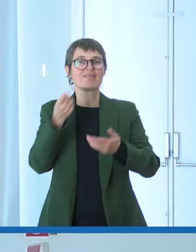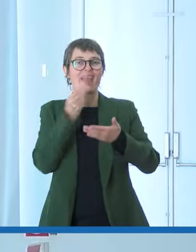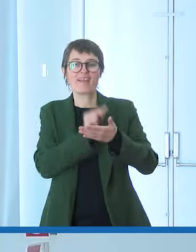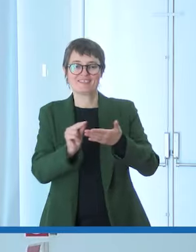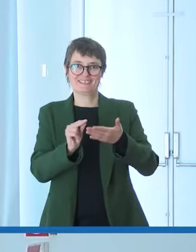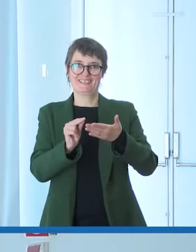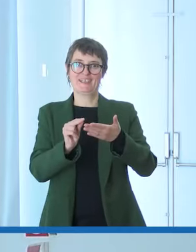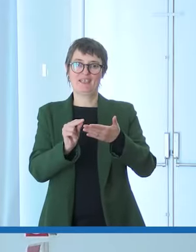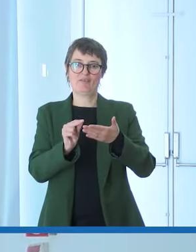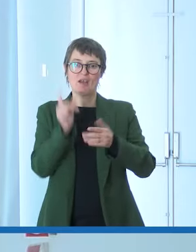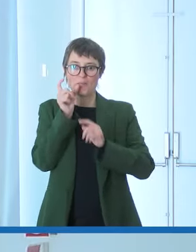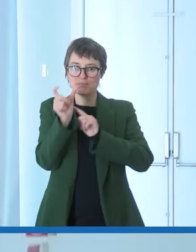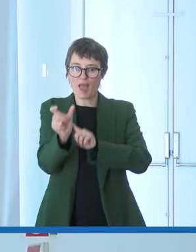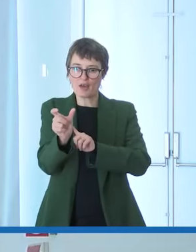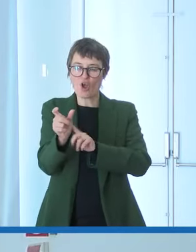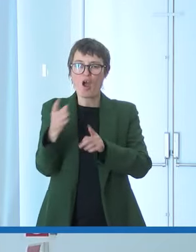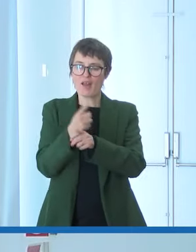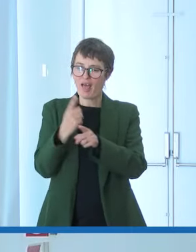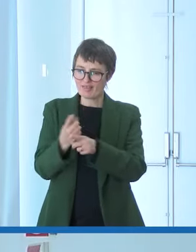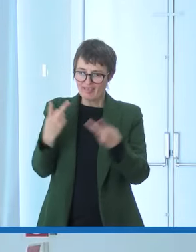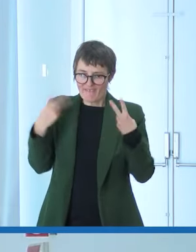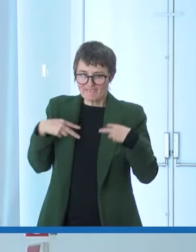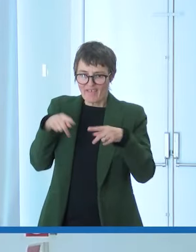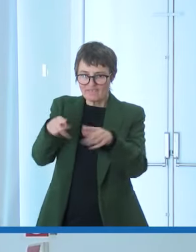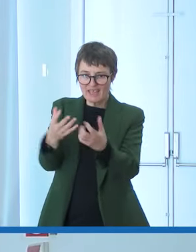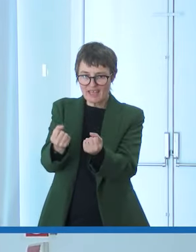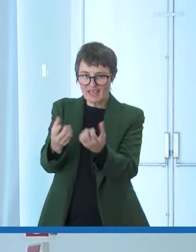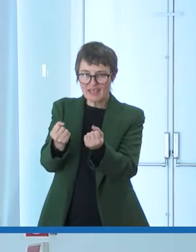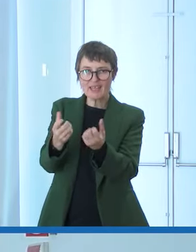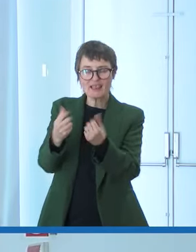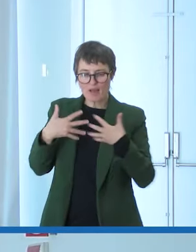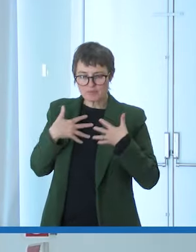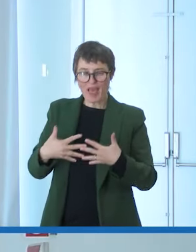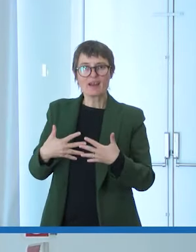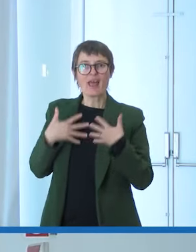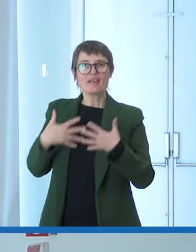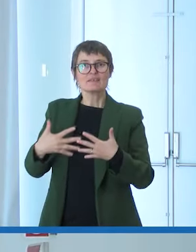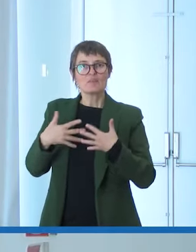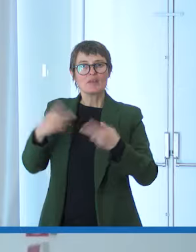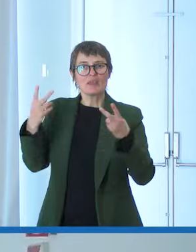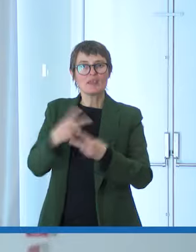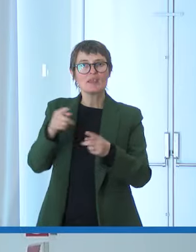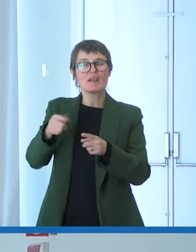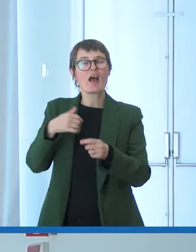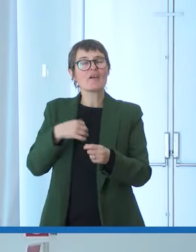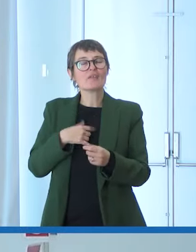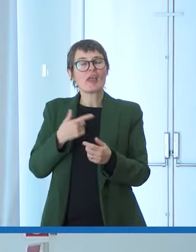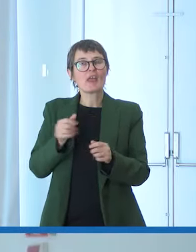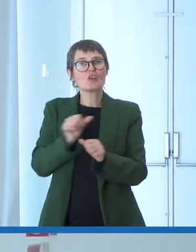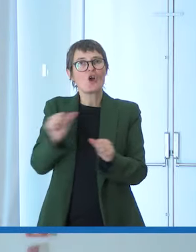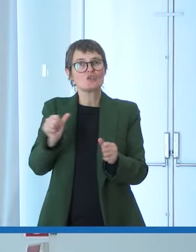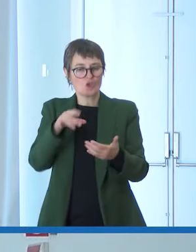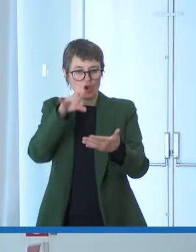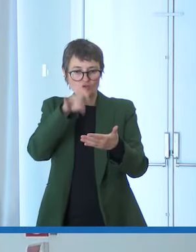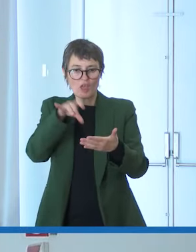parola che va vissuta respirata letta ascoltata solo fra le righe perché è come un foglio su cui si